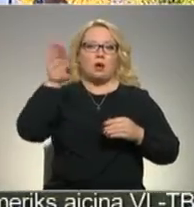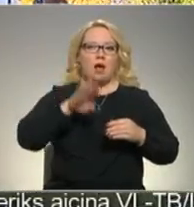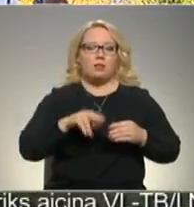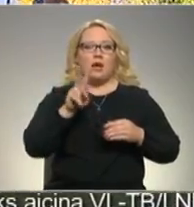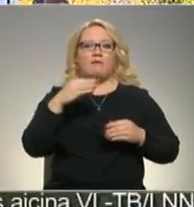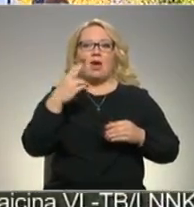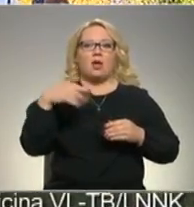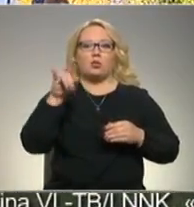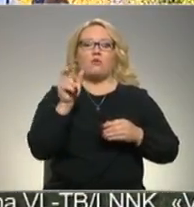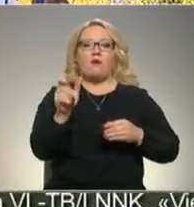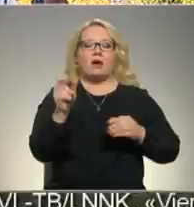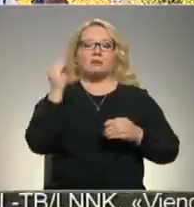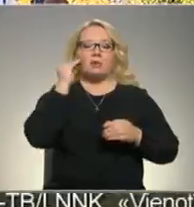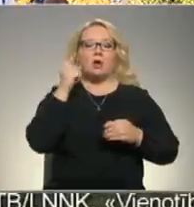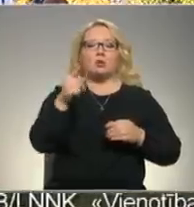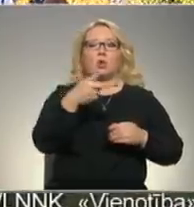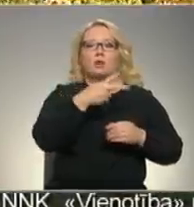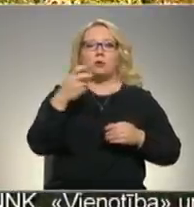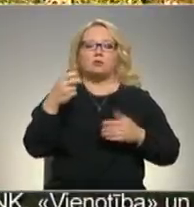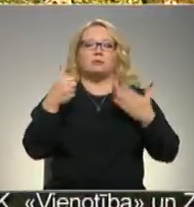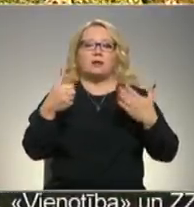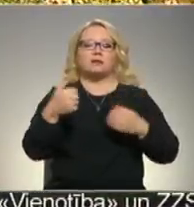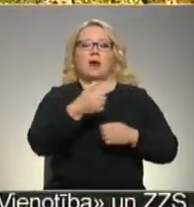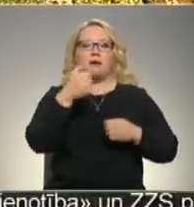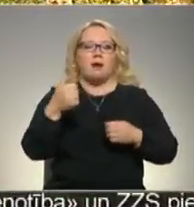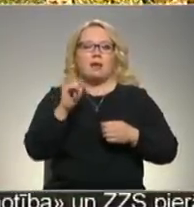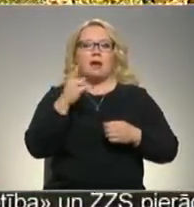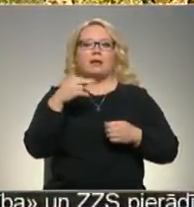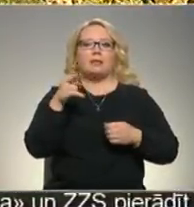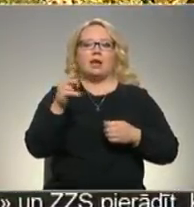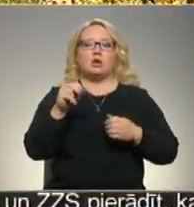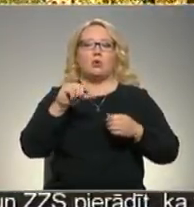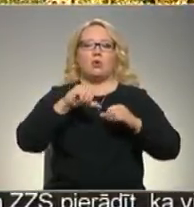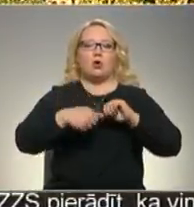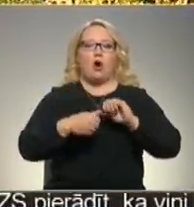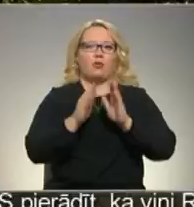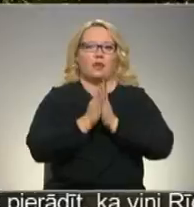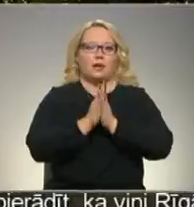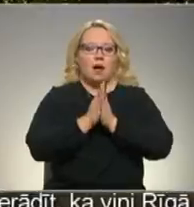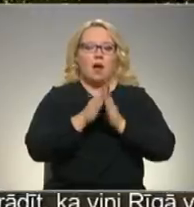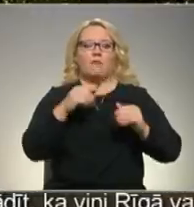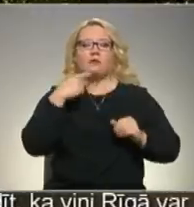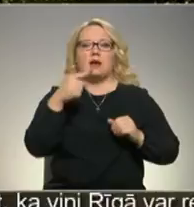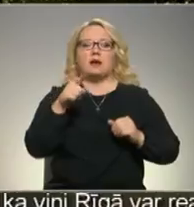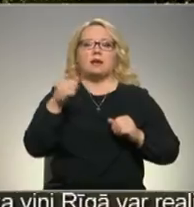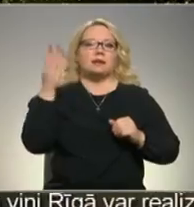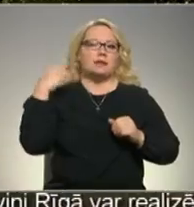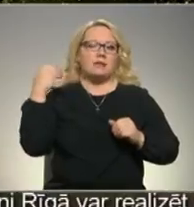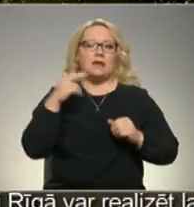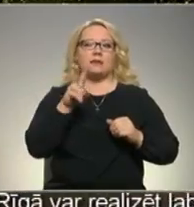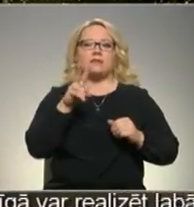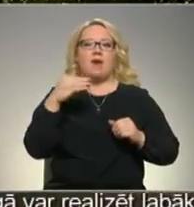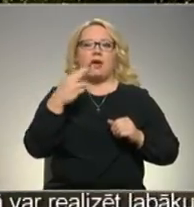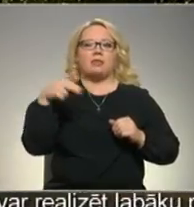Vendu vārds pirmo reizi minēts 1208. gadā Livonijas Indriķa kronikā. Arī pats senais cēsu venden vārds ir